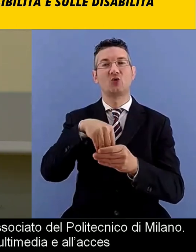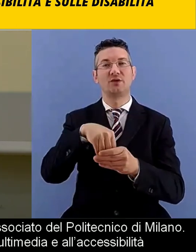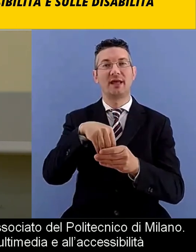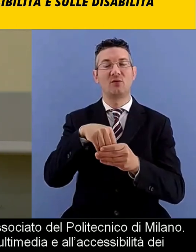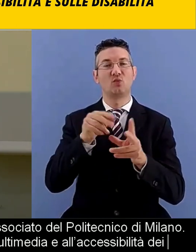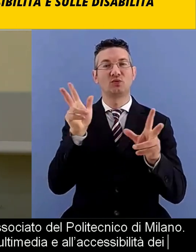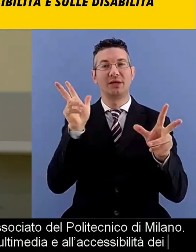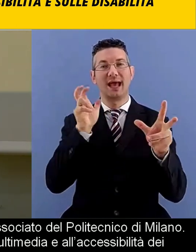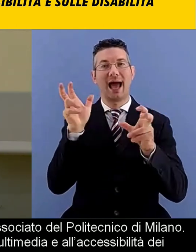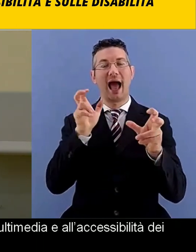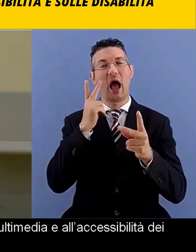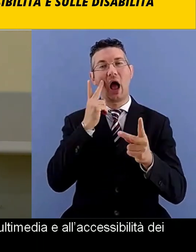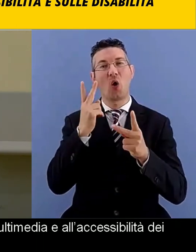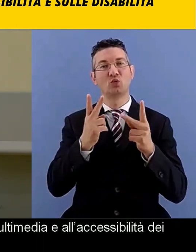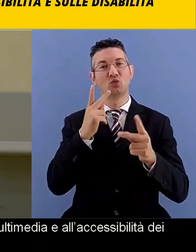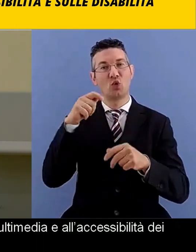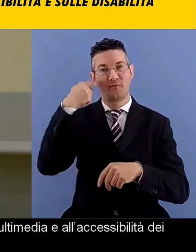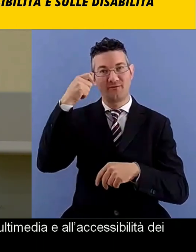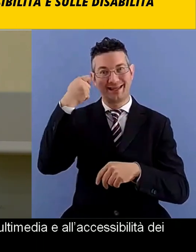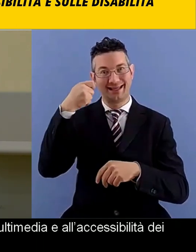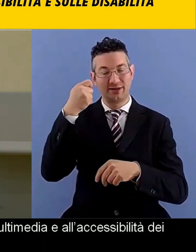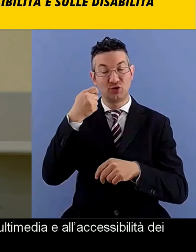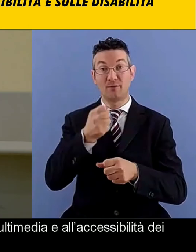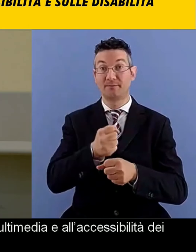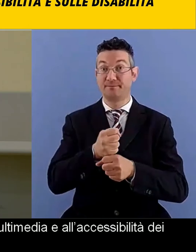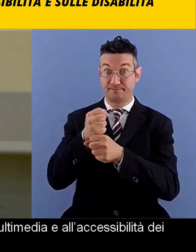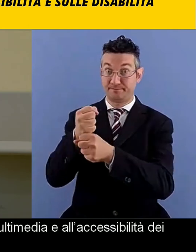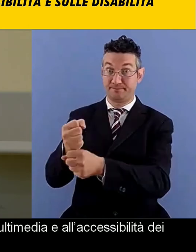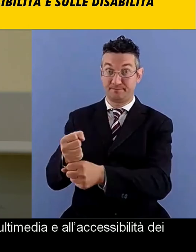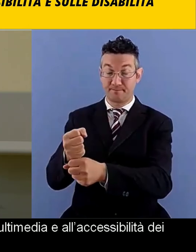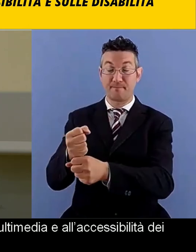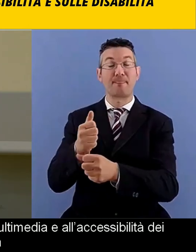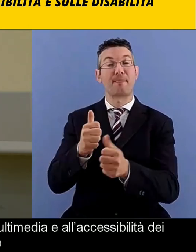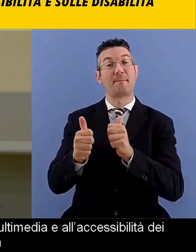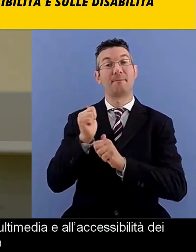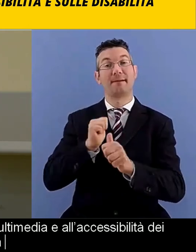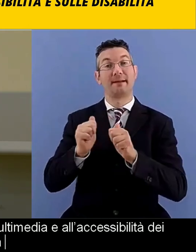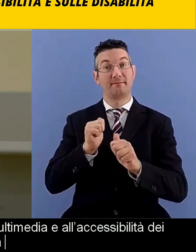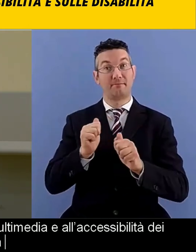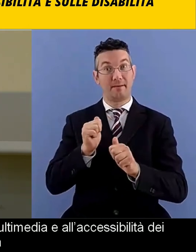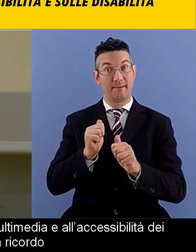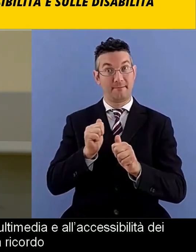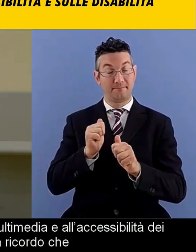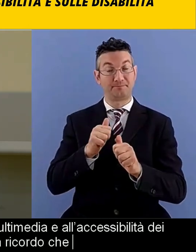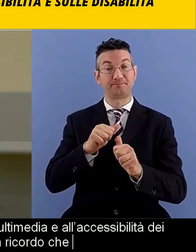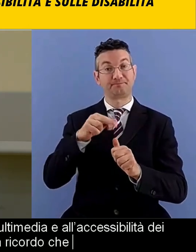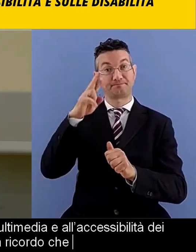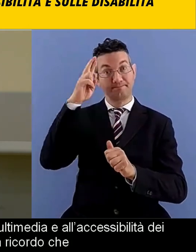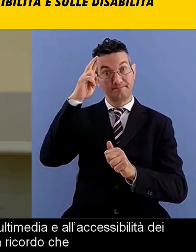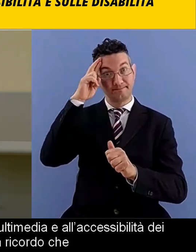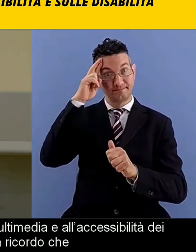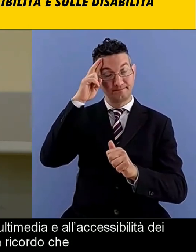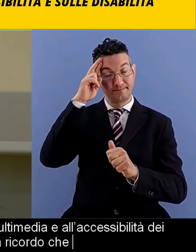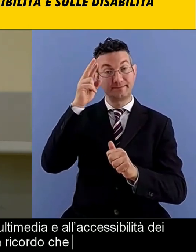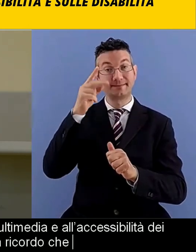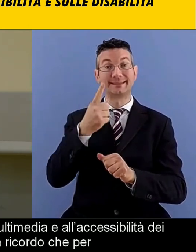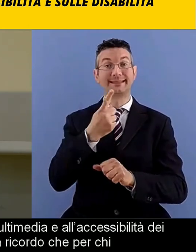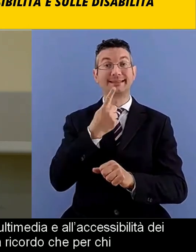lasciarle la parola ricordo anche che per chi dovesse